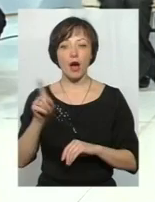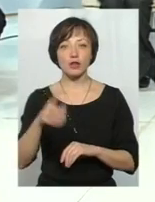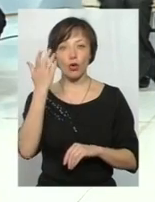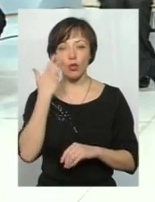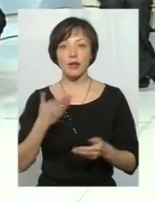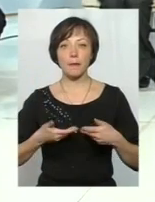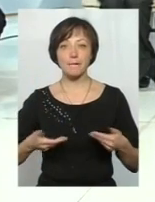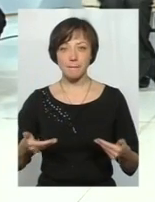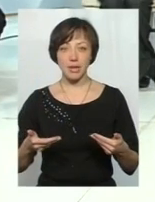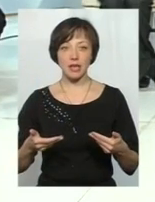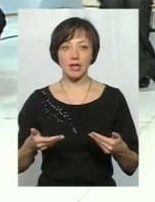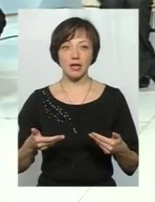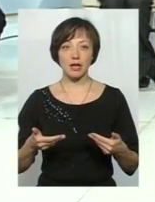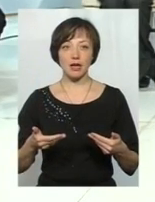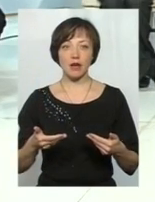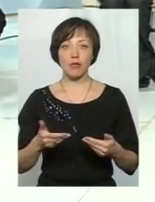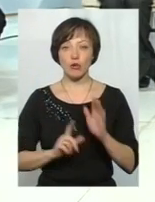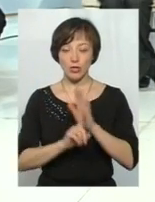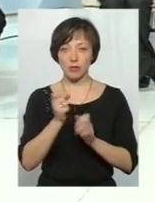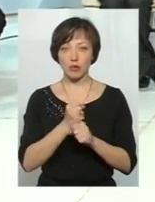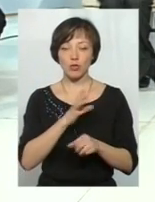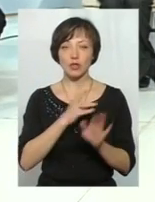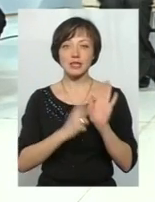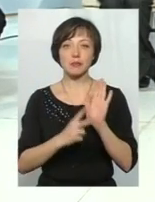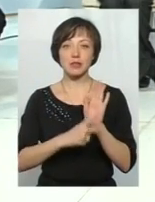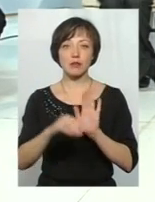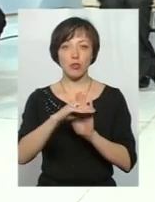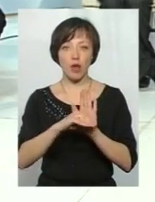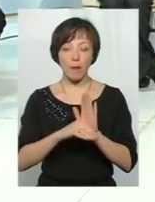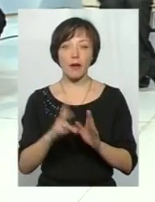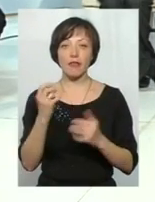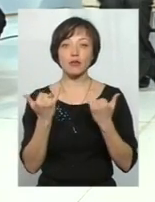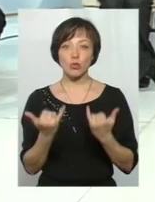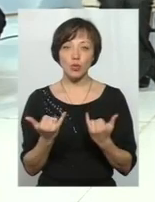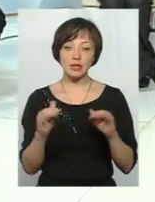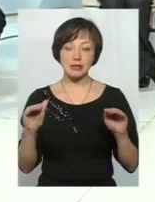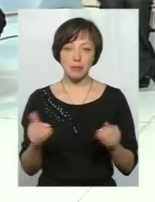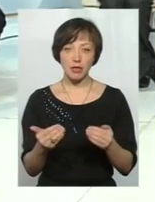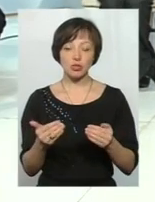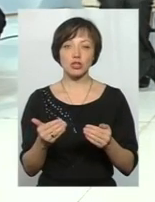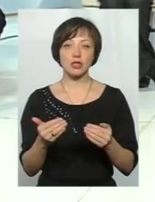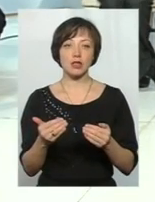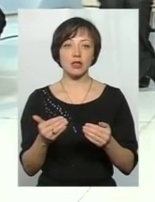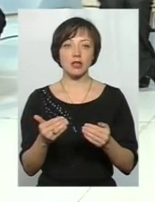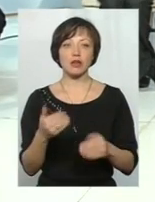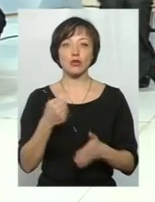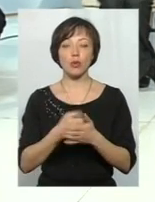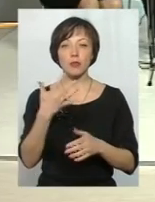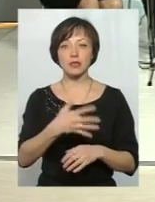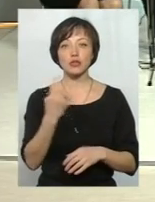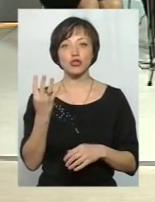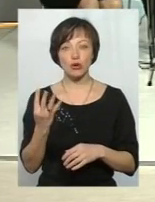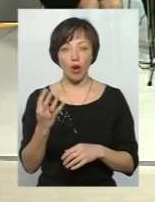коли ми заступили в свою каденцію, було близько 70 програм. На сьогодні ми вже зменшили, як сказала Тетяна Івальна, до 54.